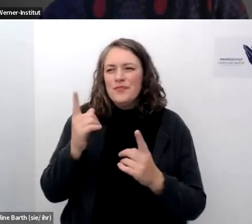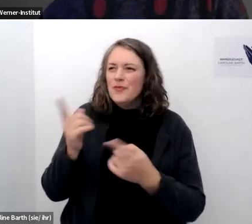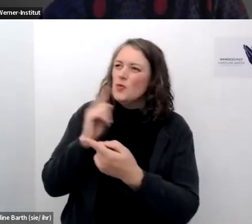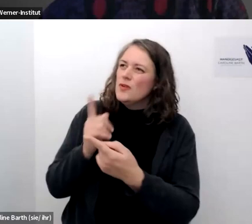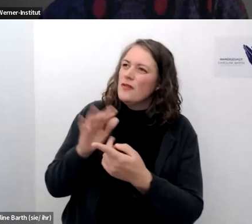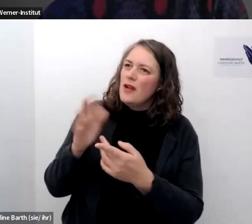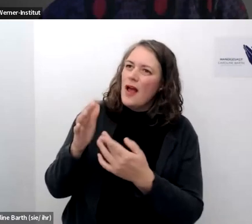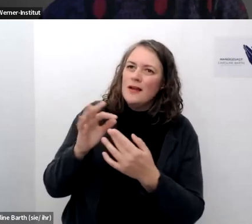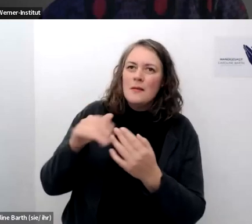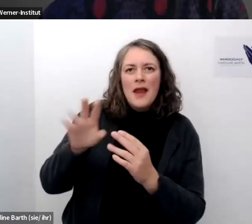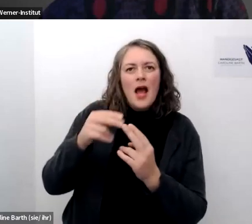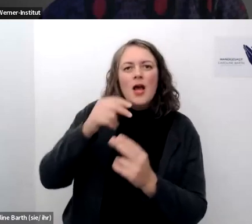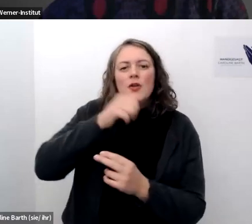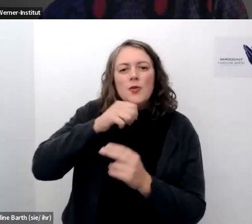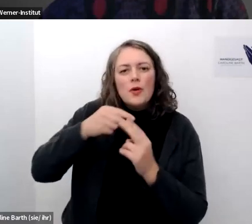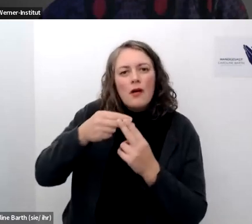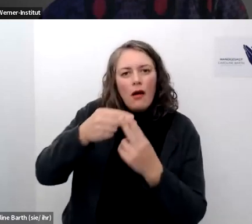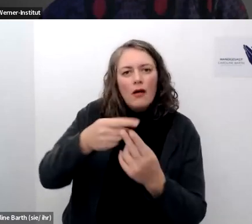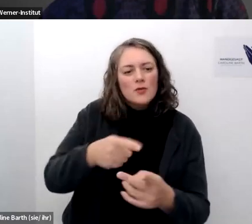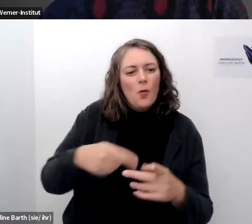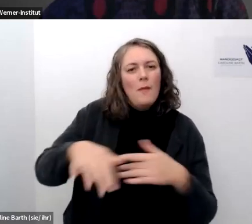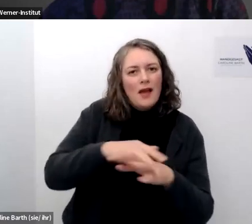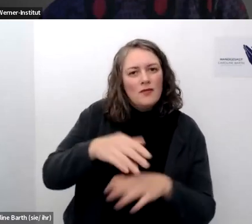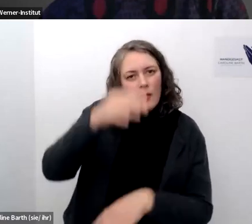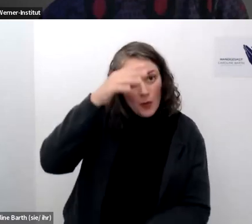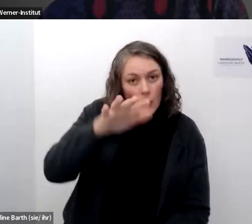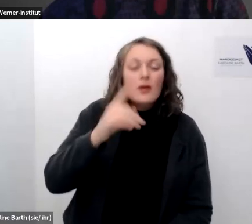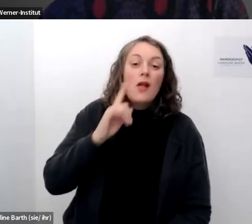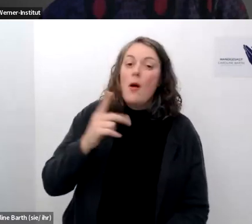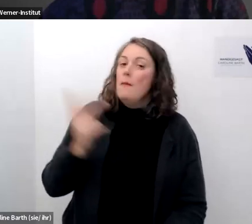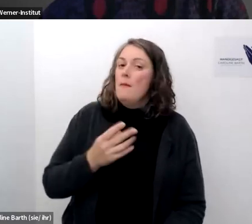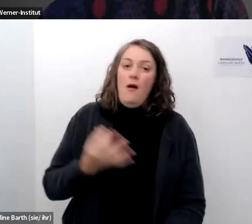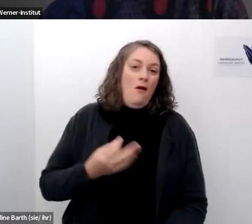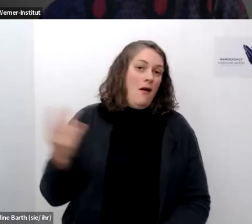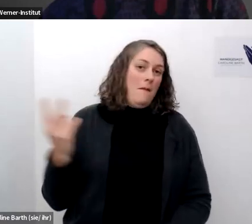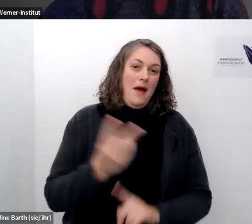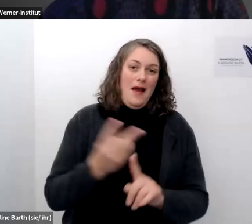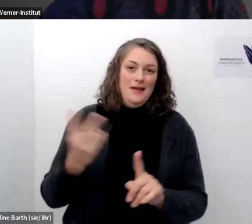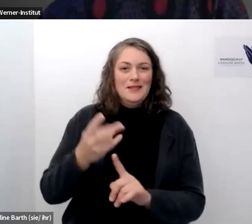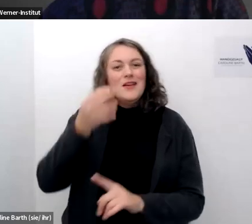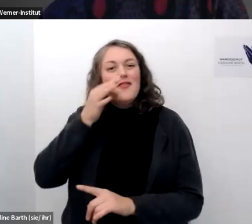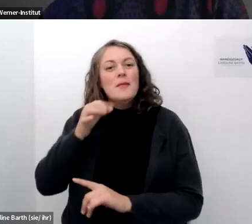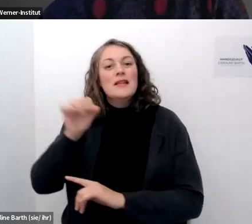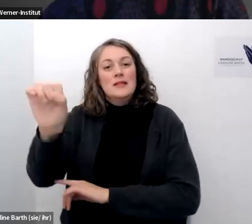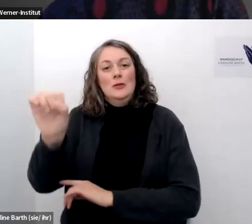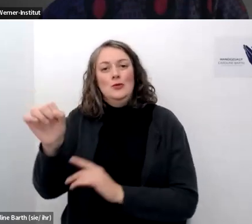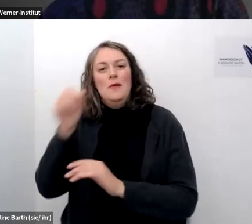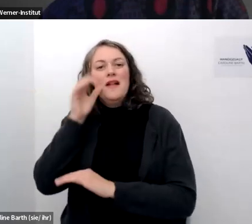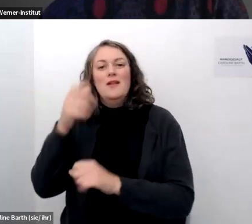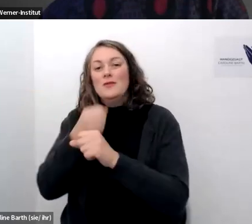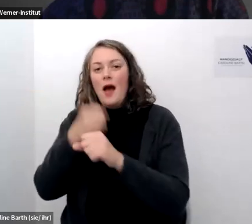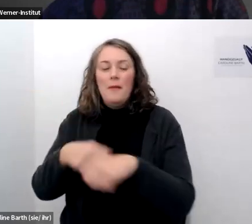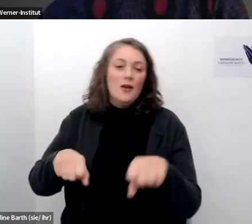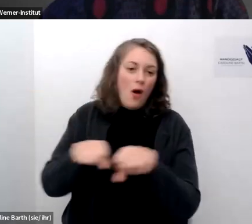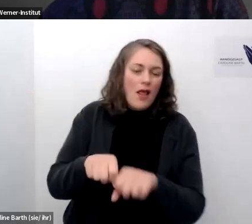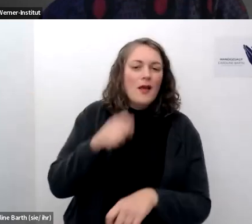einer jüngeren generation die sich mehr mit den plattformen auskennt ich glaube es braucht beides es braucht diese feministische bildungsarbeit irgendwie online es braucht sie aber